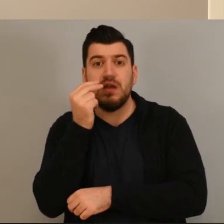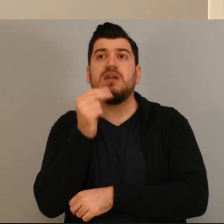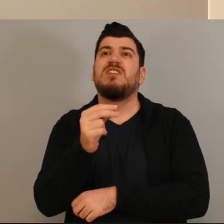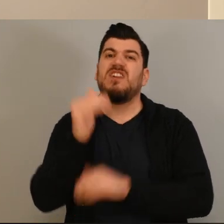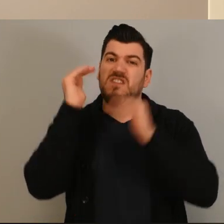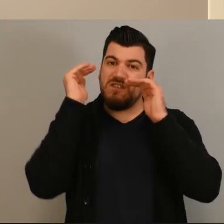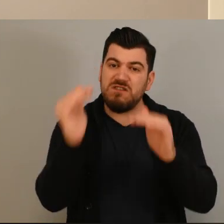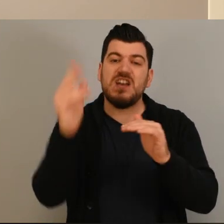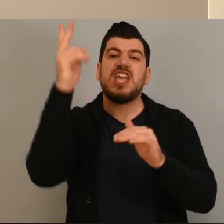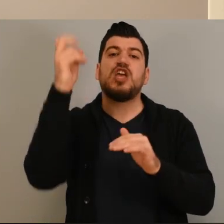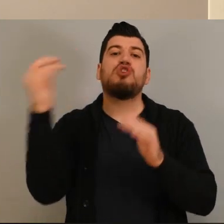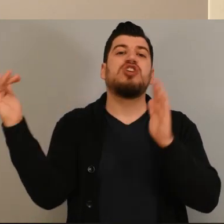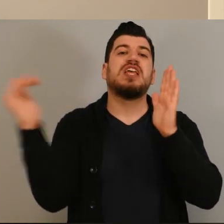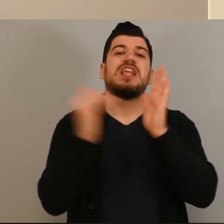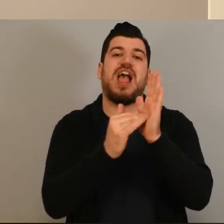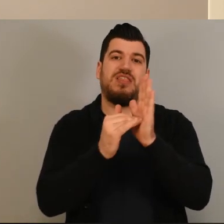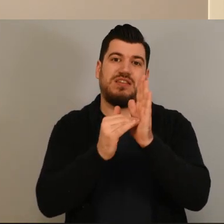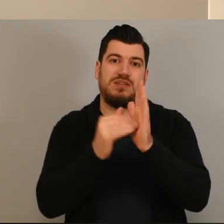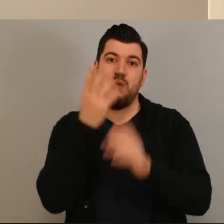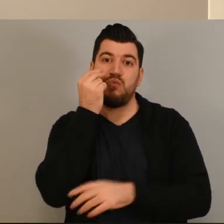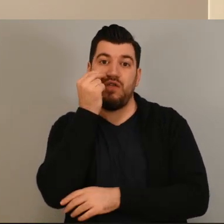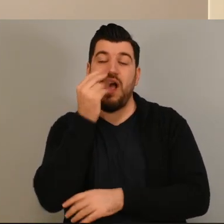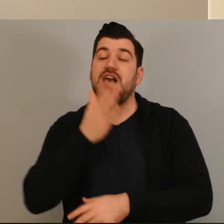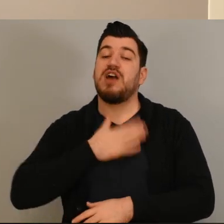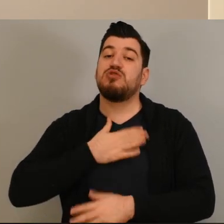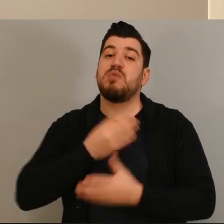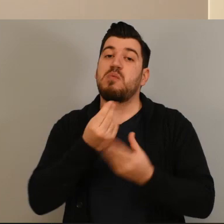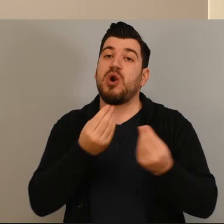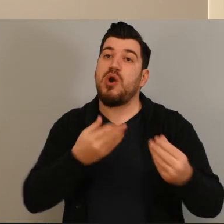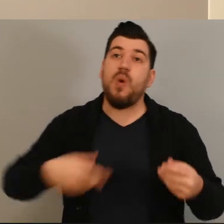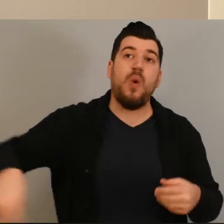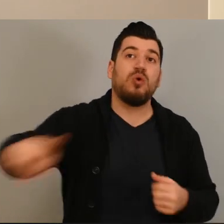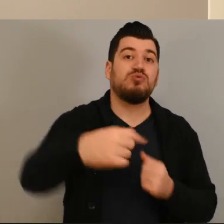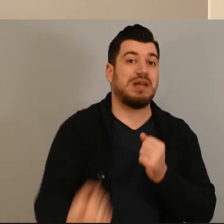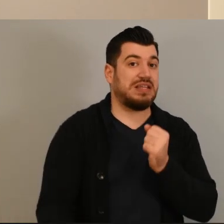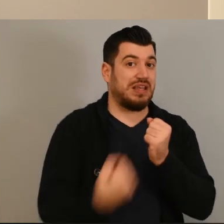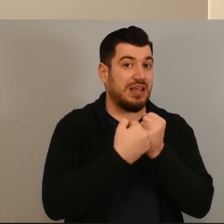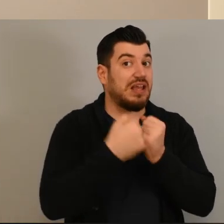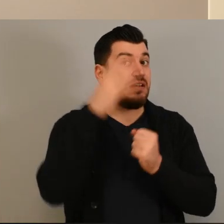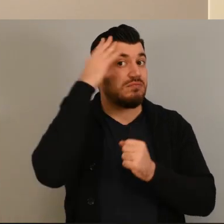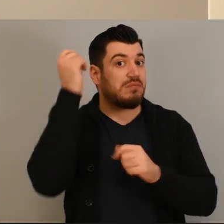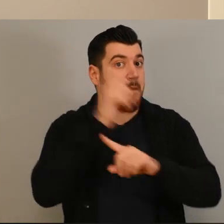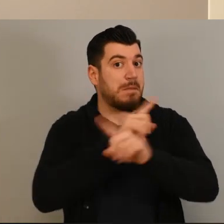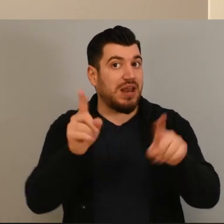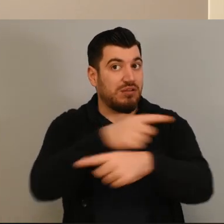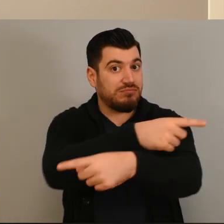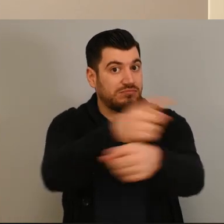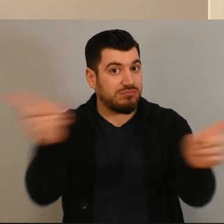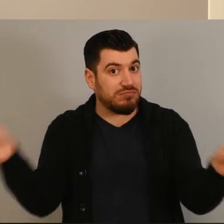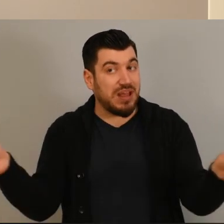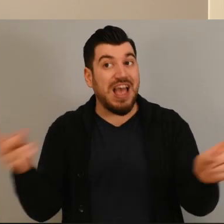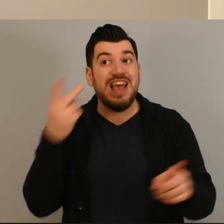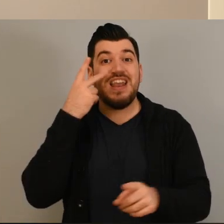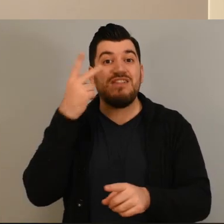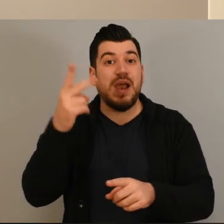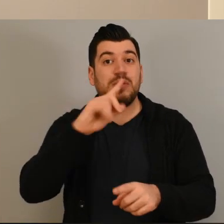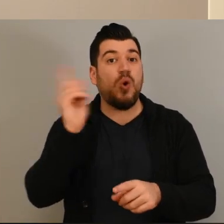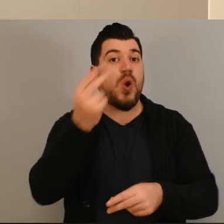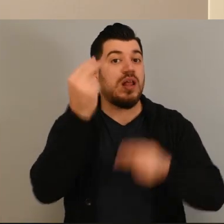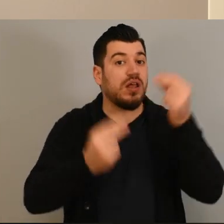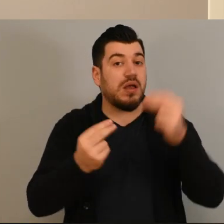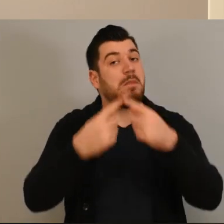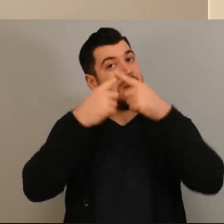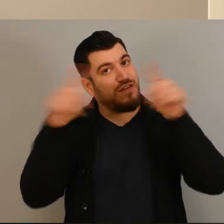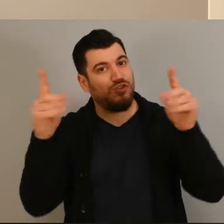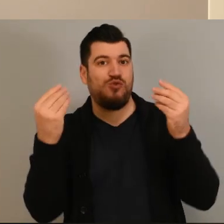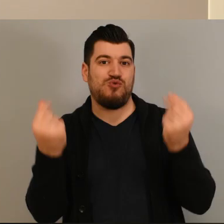τις 20.000 μοναδικές προβολές. Ευχαριστούμε πάρα πολύ που μας αγκαλιάζετε και μην ξεχνάτε να βλέπετε